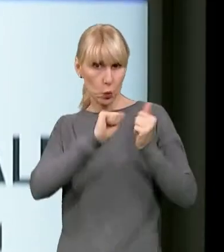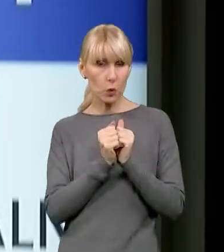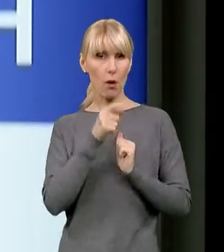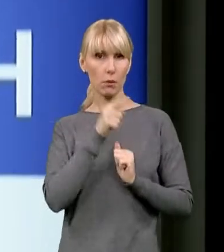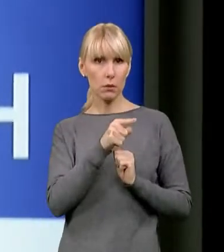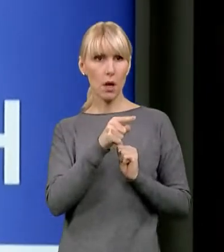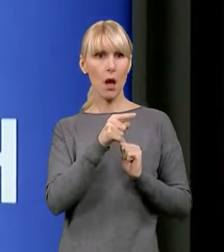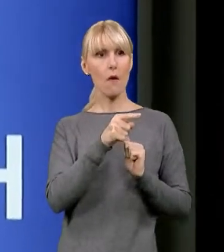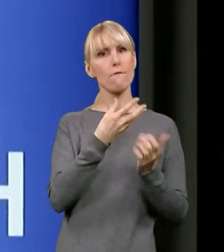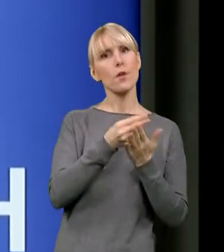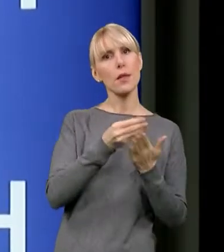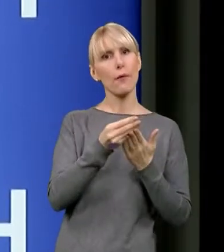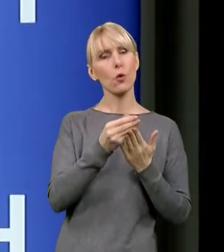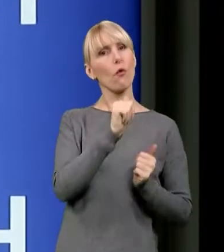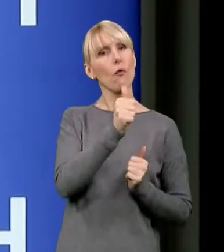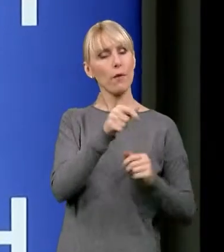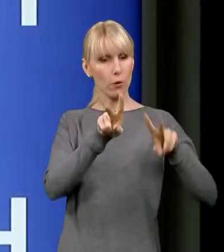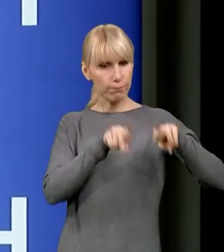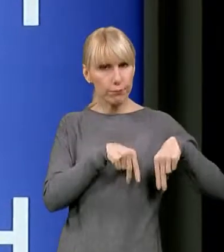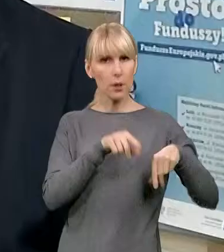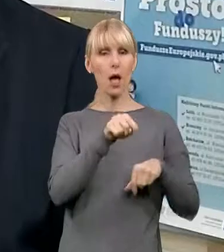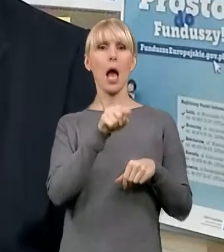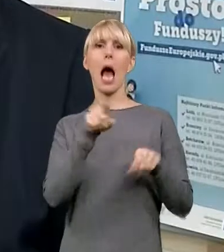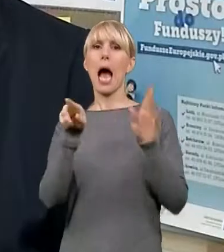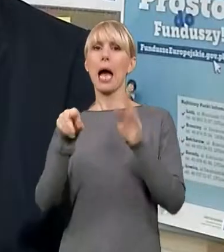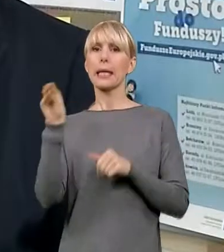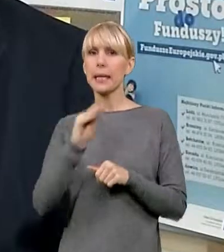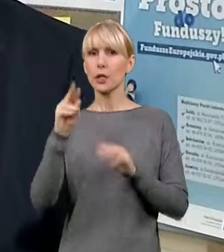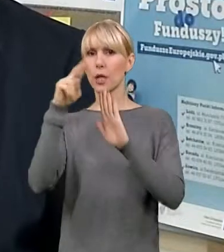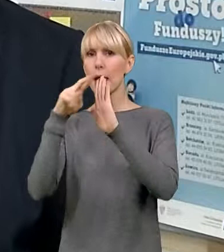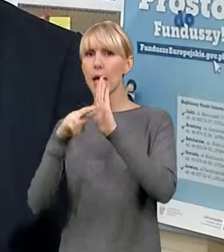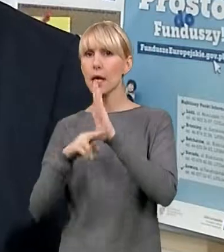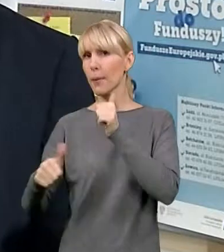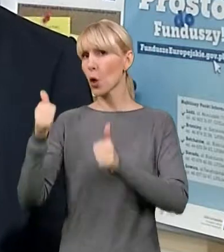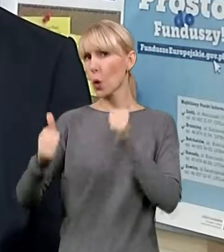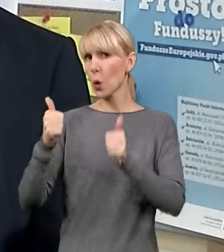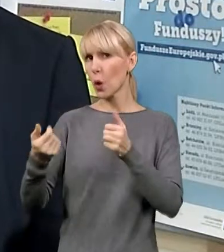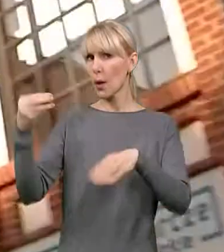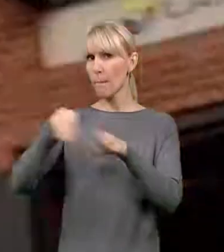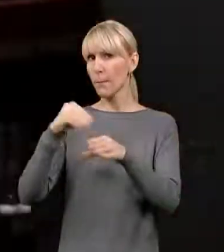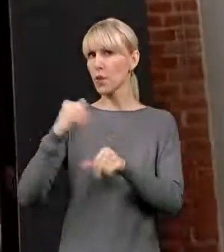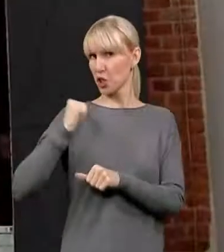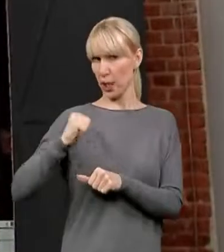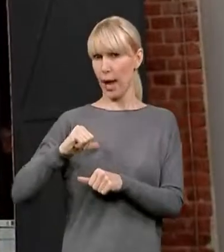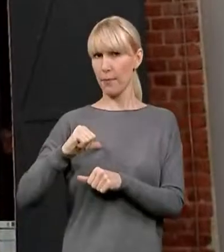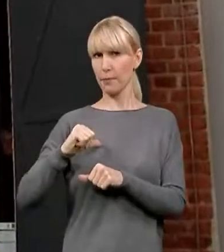wydatków kwalifikowalnych. Czekamy jeszcze na regulamin konkursu wraz z załącznikami.